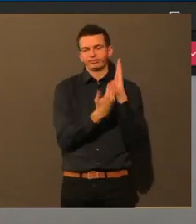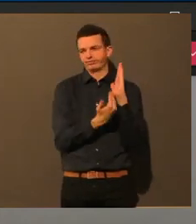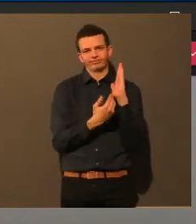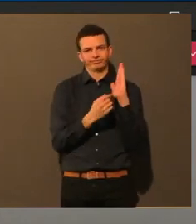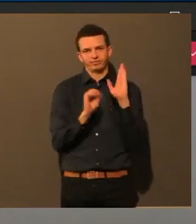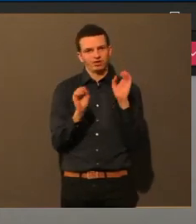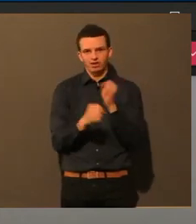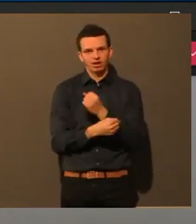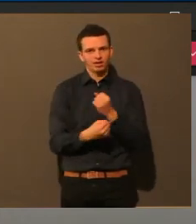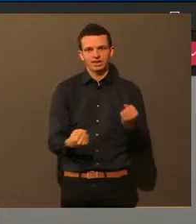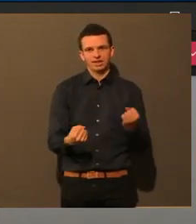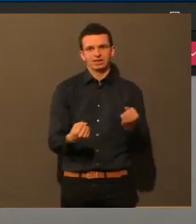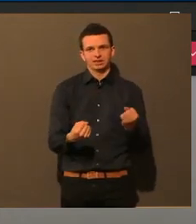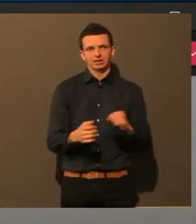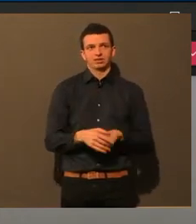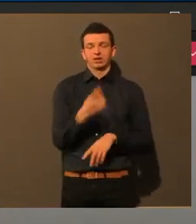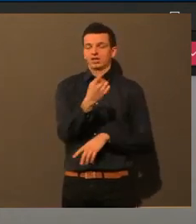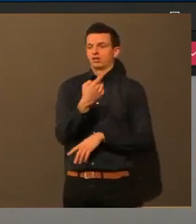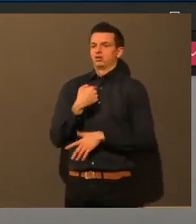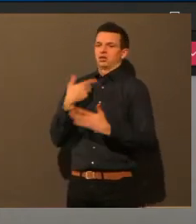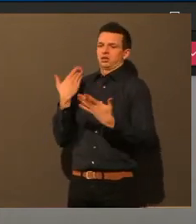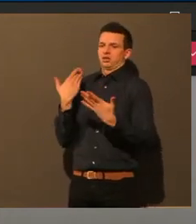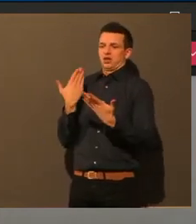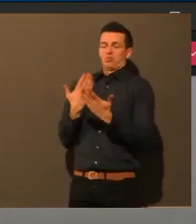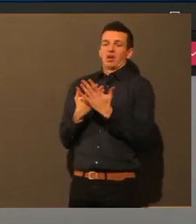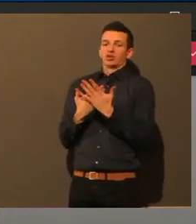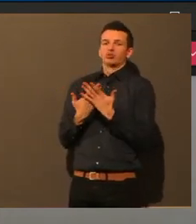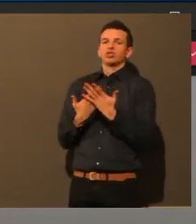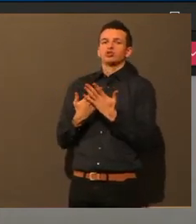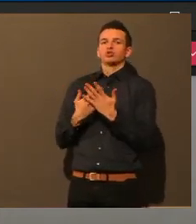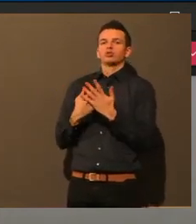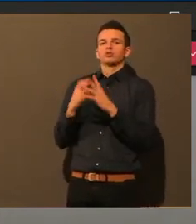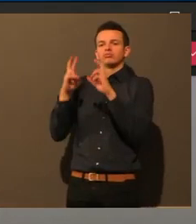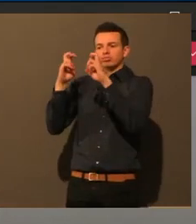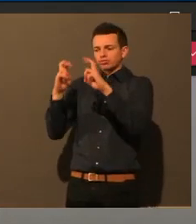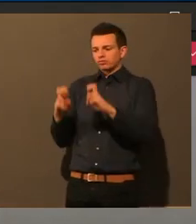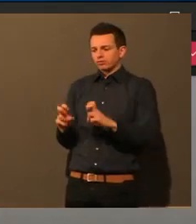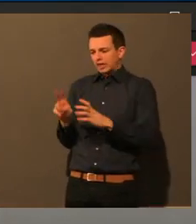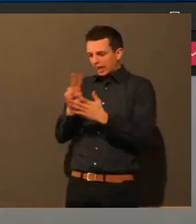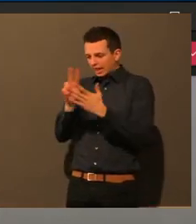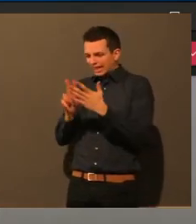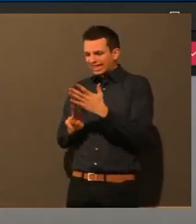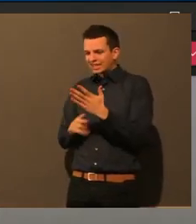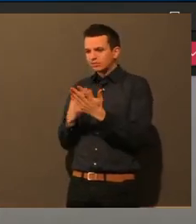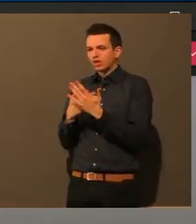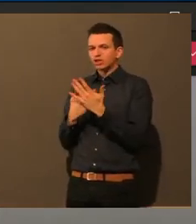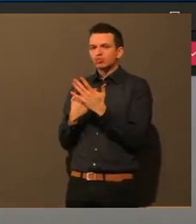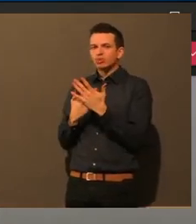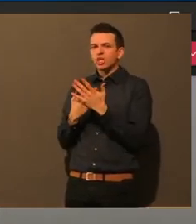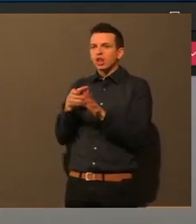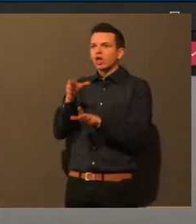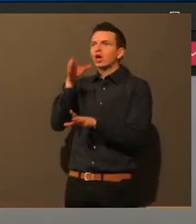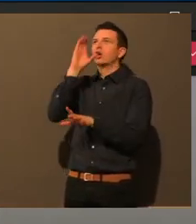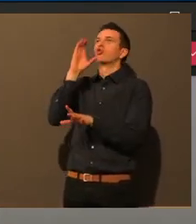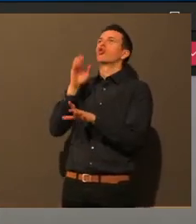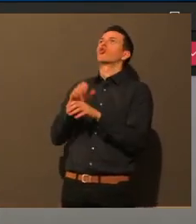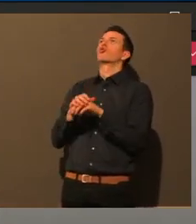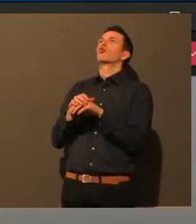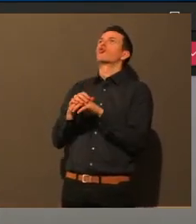Studien gelesen, dass zum Beispiel Gurgeln relativ gut helfen soll. Ich weiß, man will sich als Stadt da nicht festlegen, aber vielleicht kann man ja Tipps